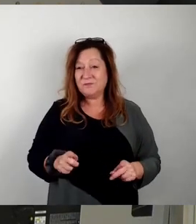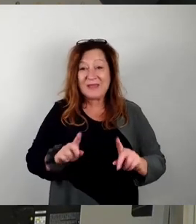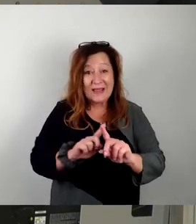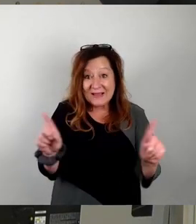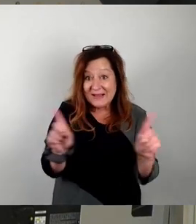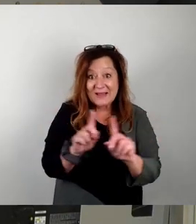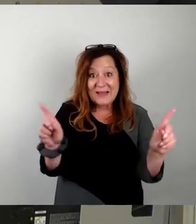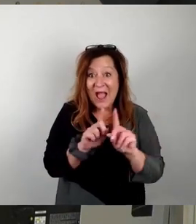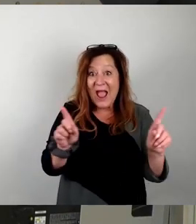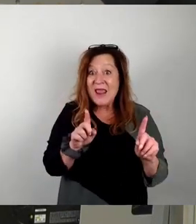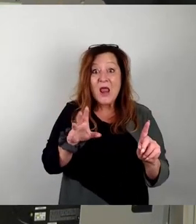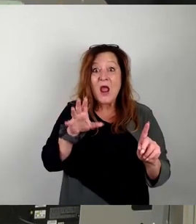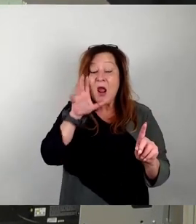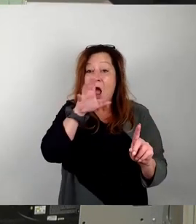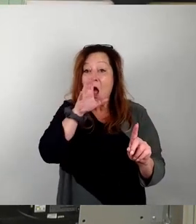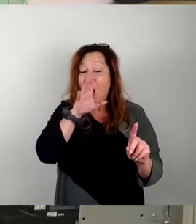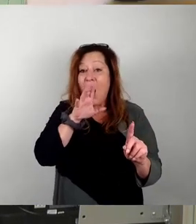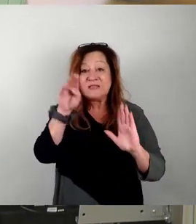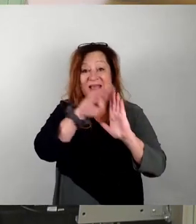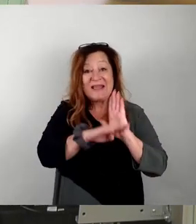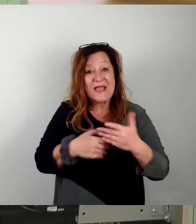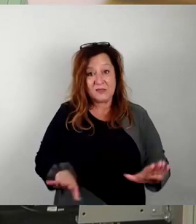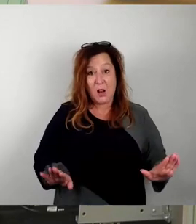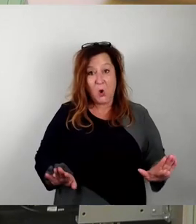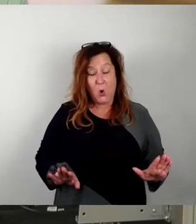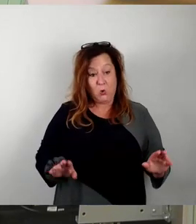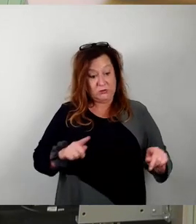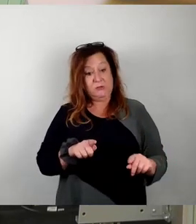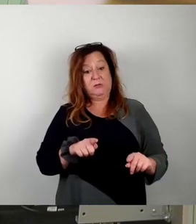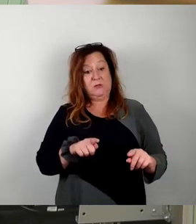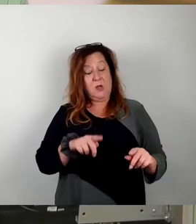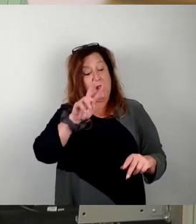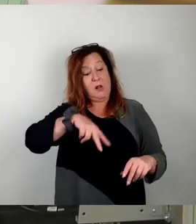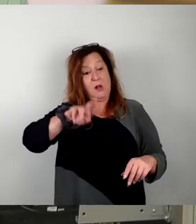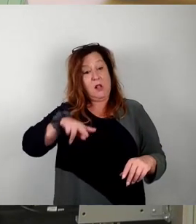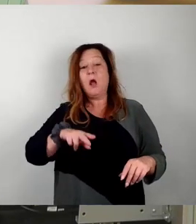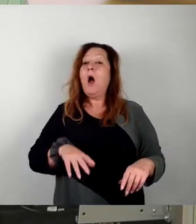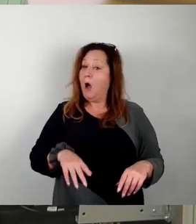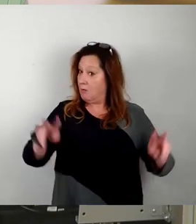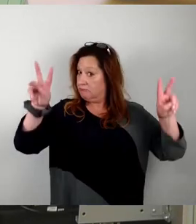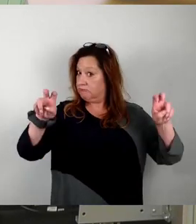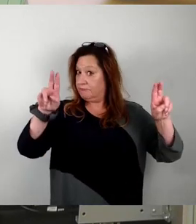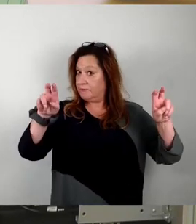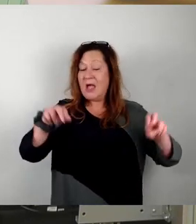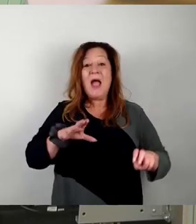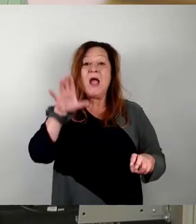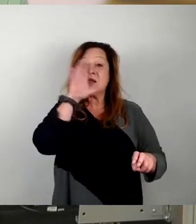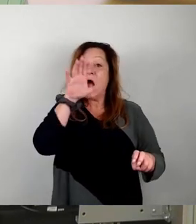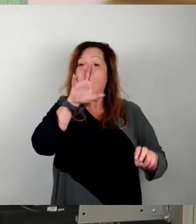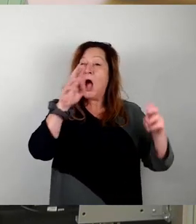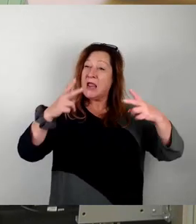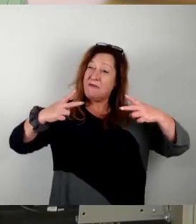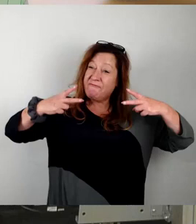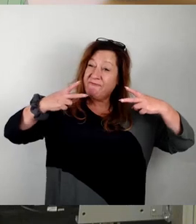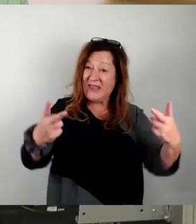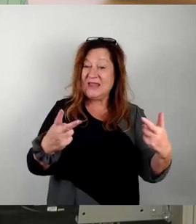ist illegal, lese ich da. Und weiter, Garagen sind, Zitat, ein wichtiger Bestandteil unserer